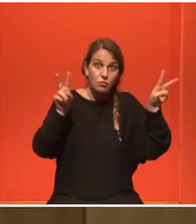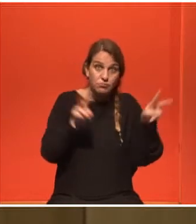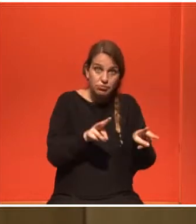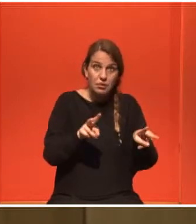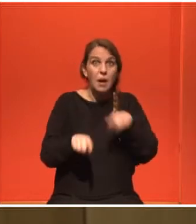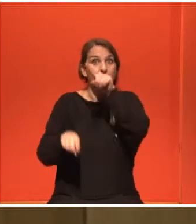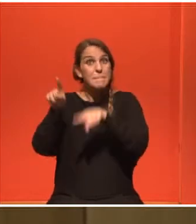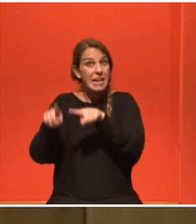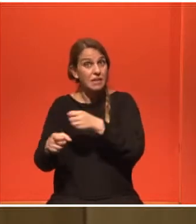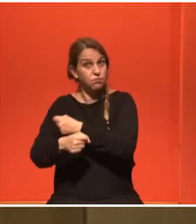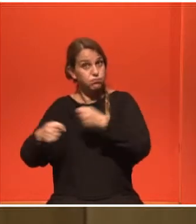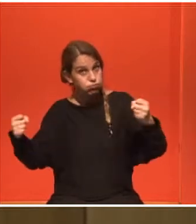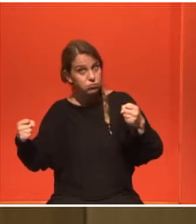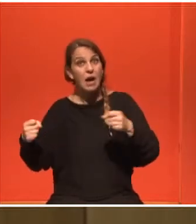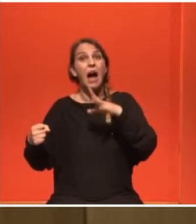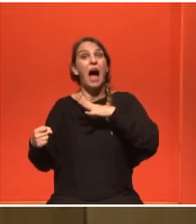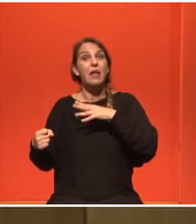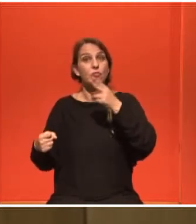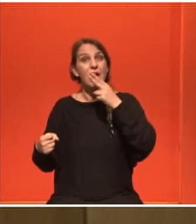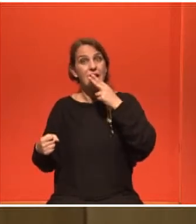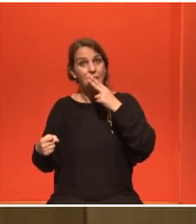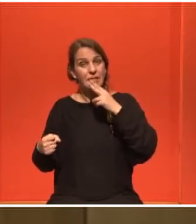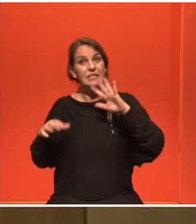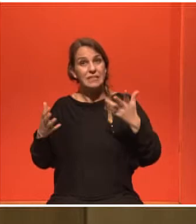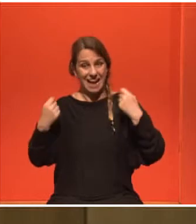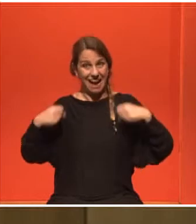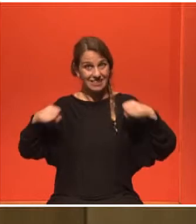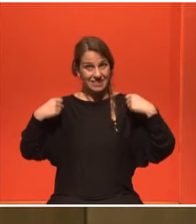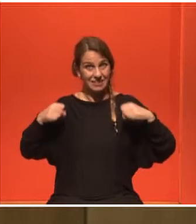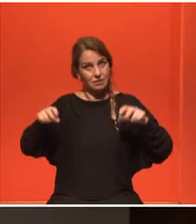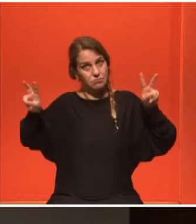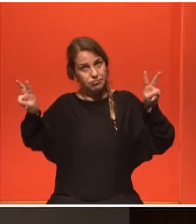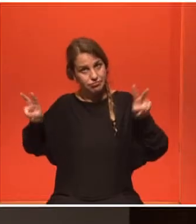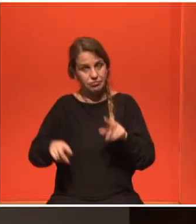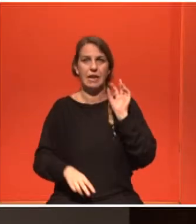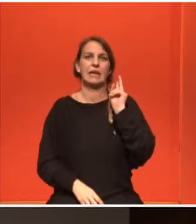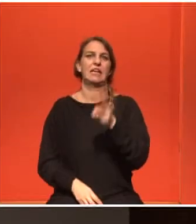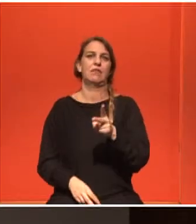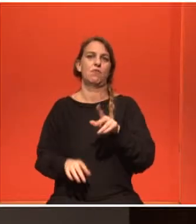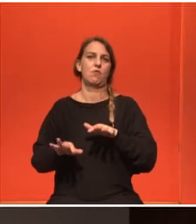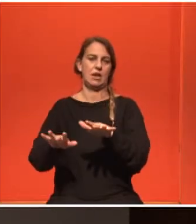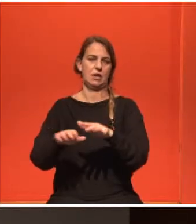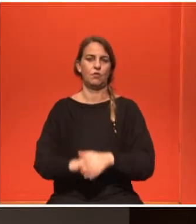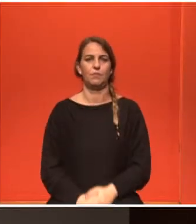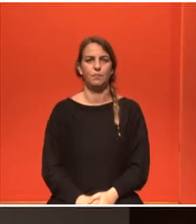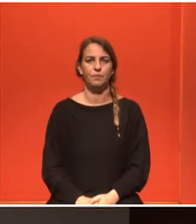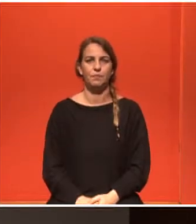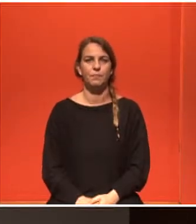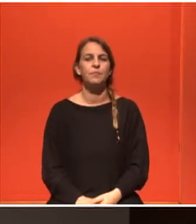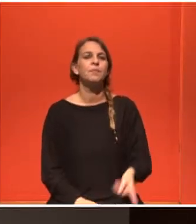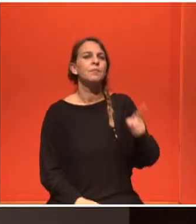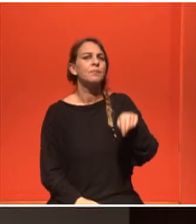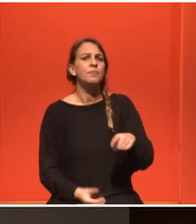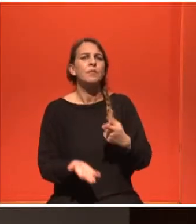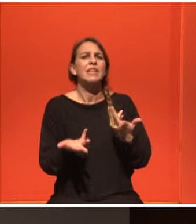ακόμα και στους καπνιστές. Είναι εντυπωσιακή η επίδραση της άσκησης. Για εσάς κύριε ακρίβω, τι εξετάσεις μπορεί να γίνουν σε άτομα με BRCA για την